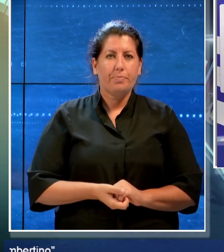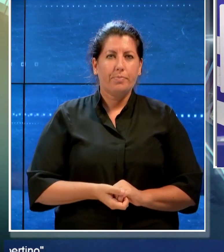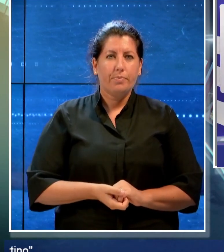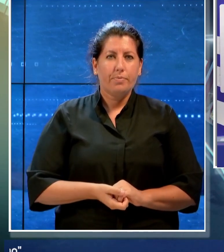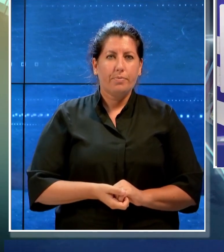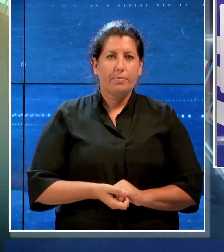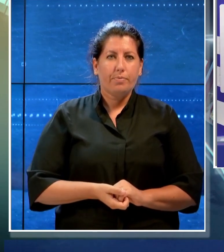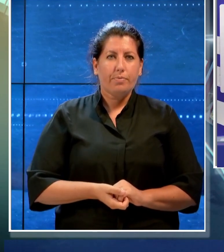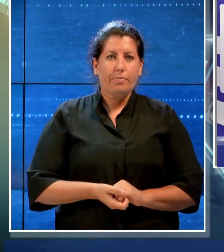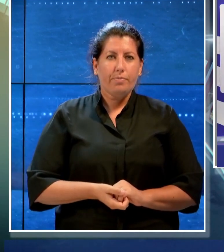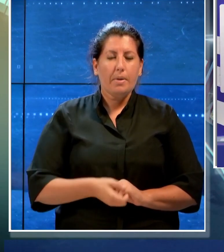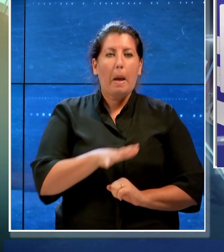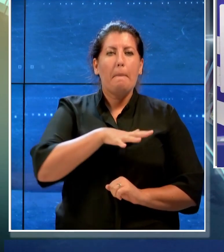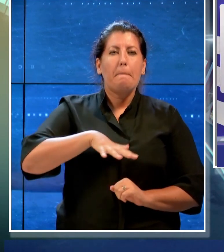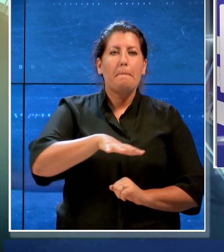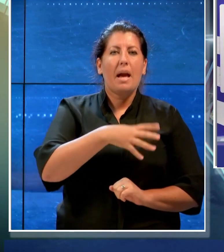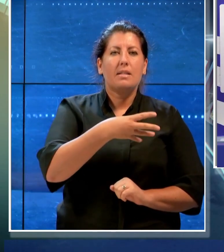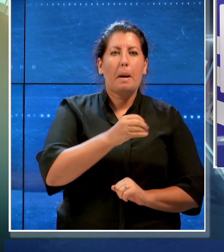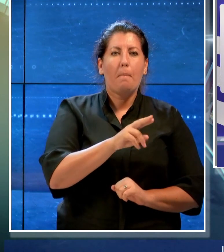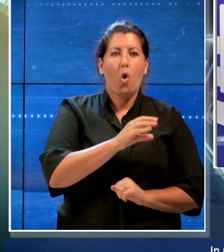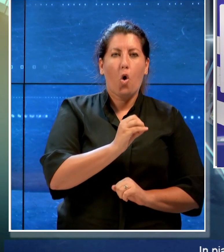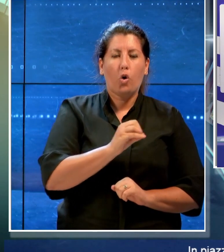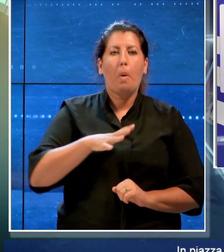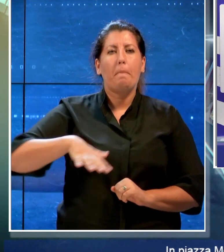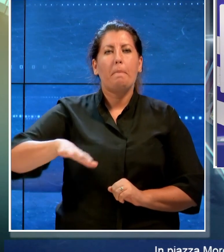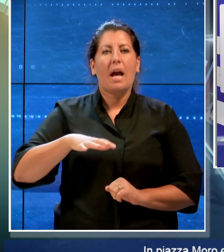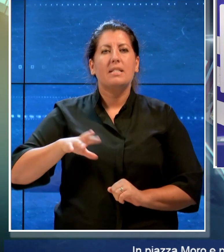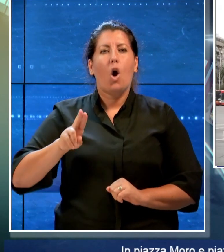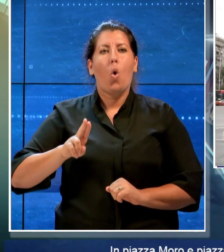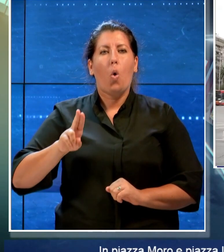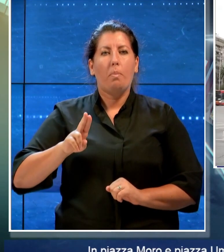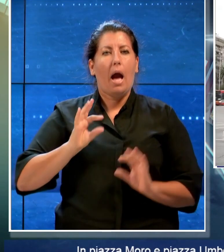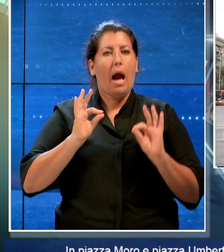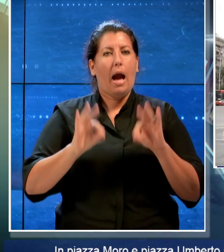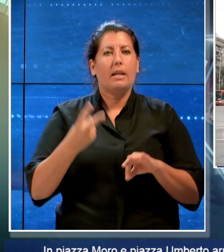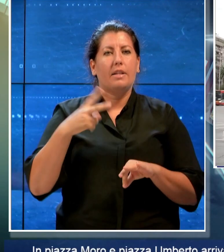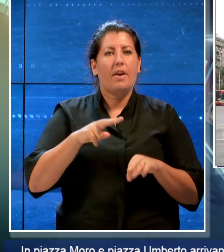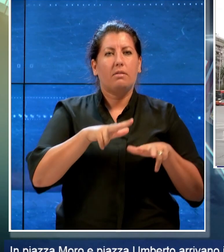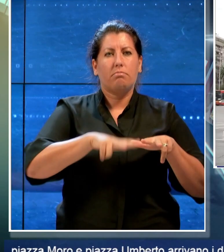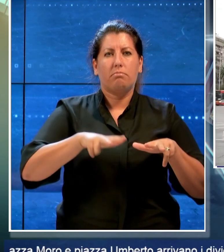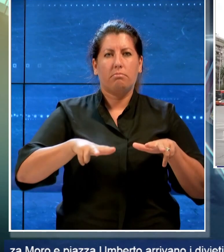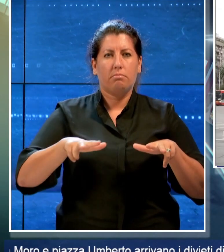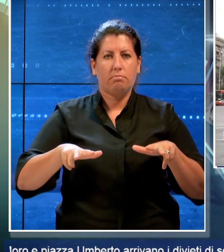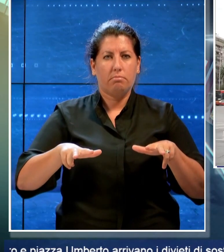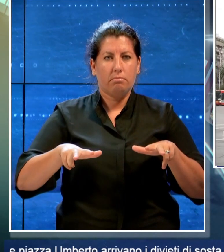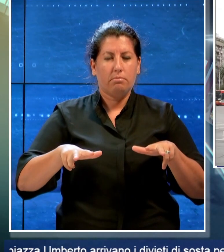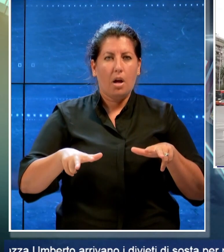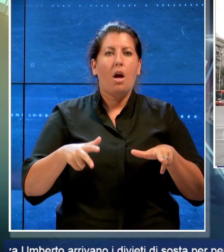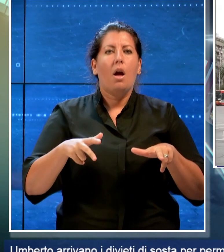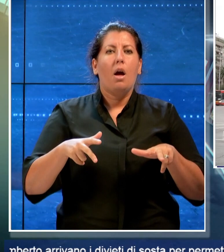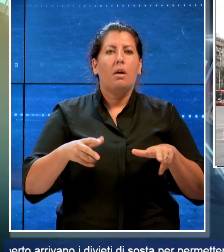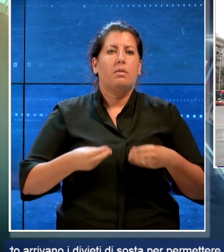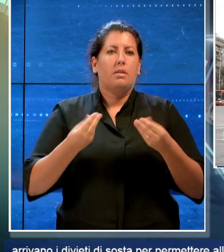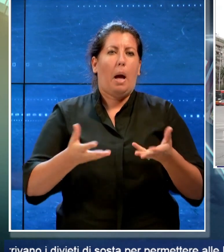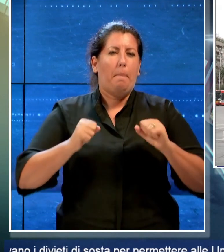In Piazza Moro e in Piazza Umberto arrivano i divieti di sosta per permettere alle unità di